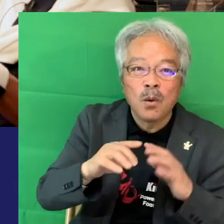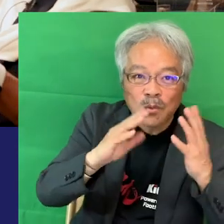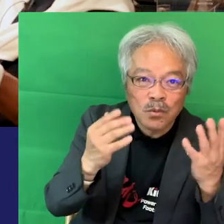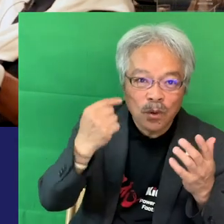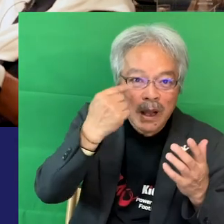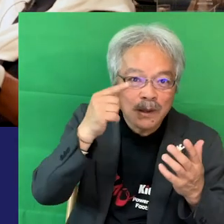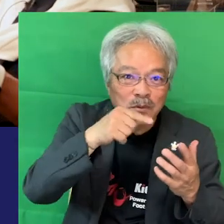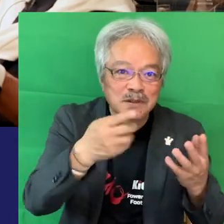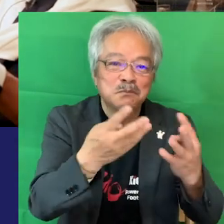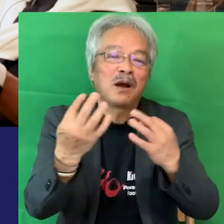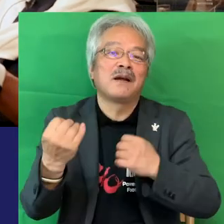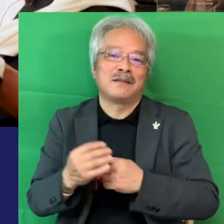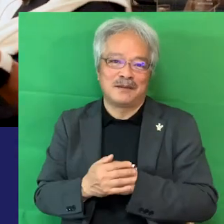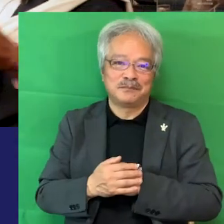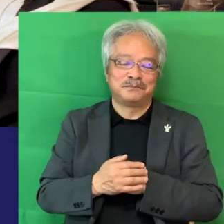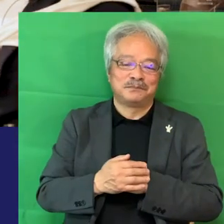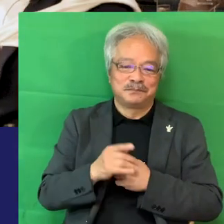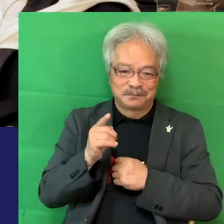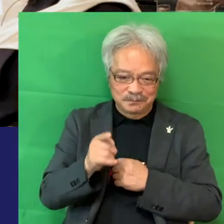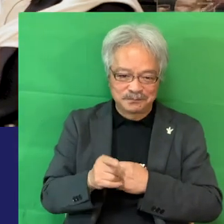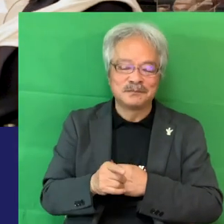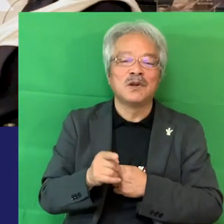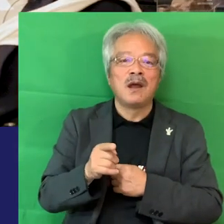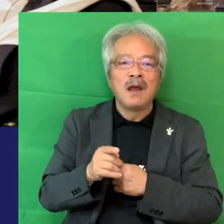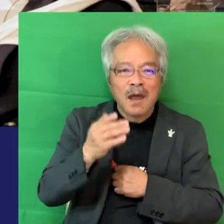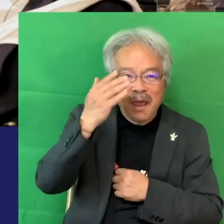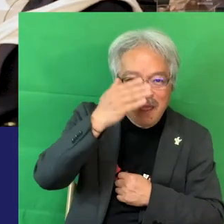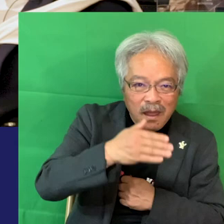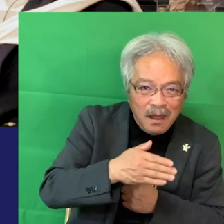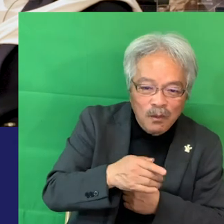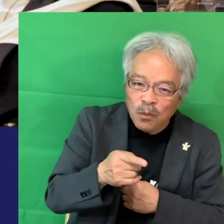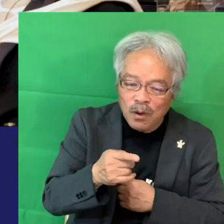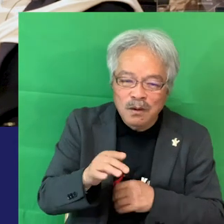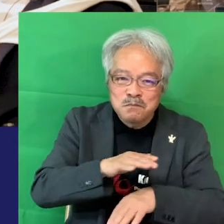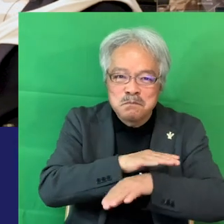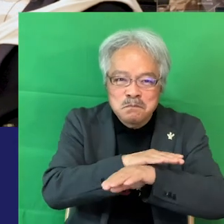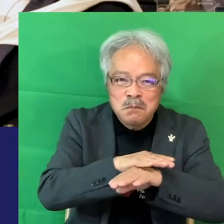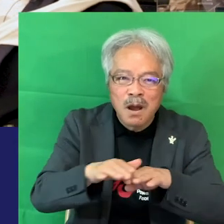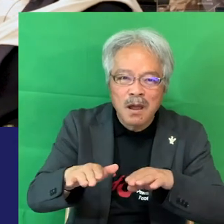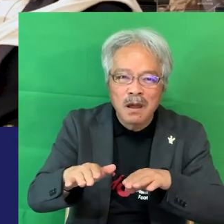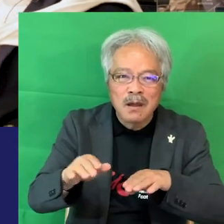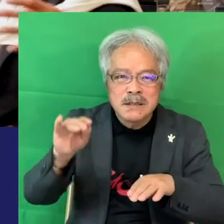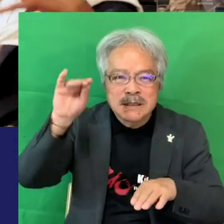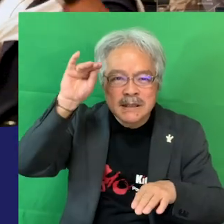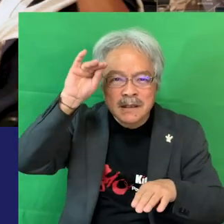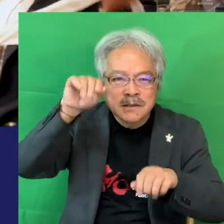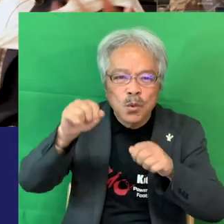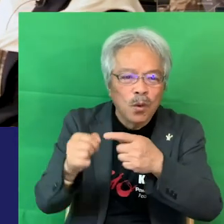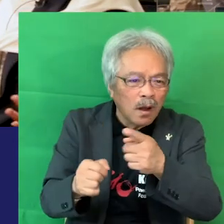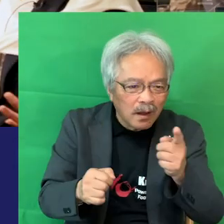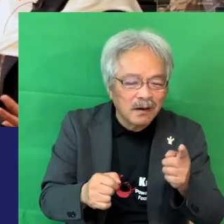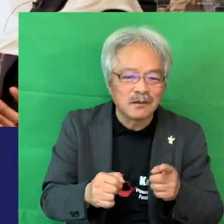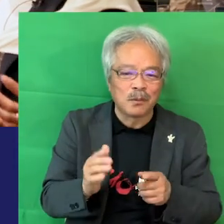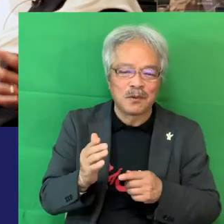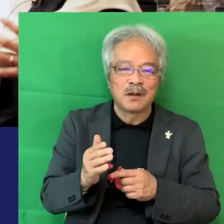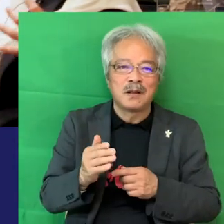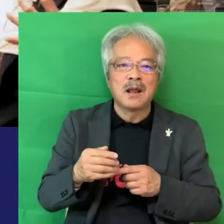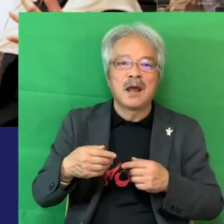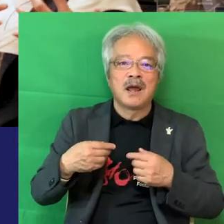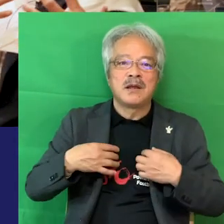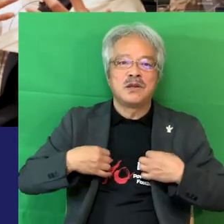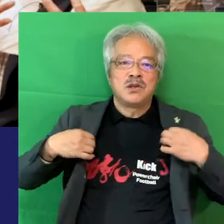めちゃめちゃういんですよ知的障害なの?みたいな普通に作家やってないしかも着てるユフォームは